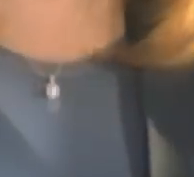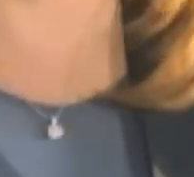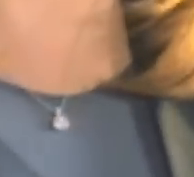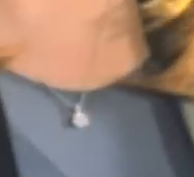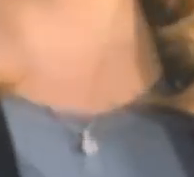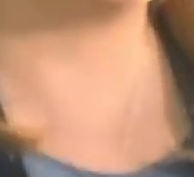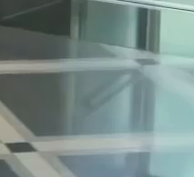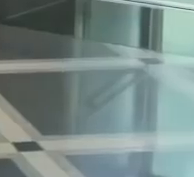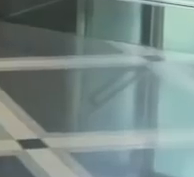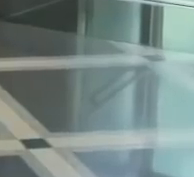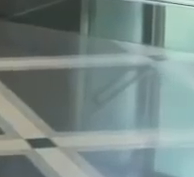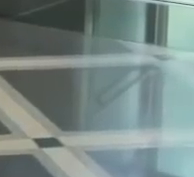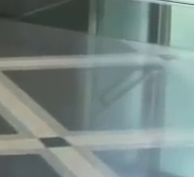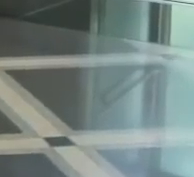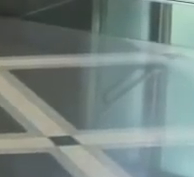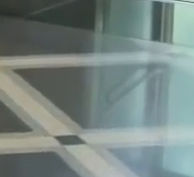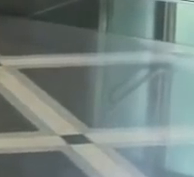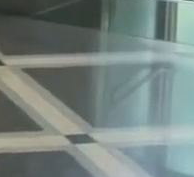Music